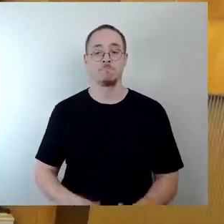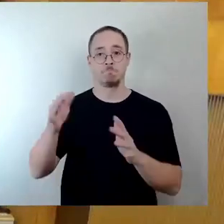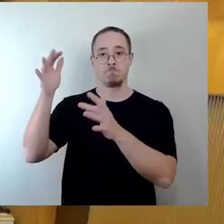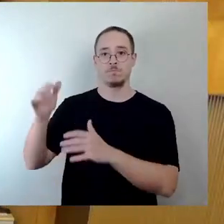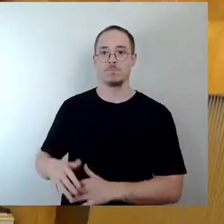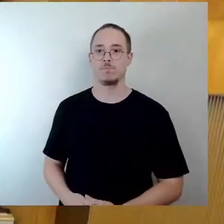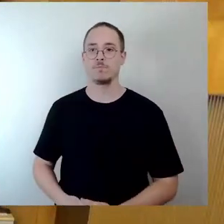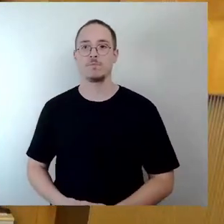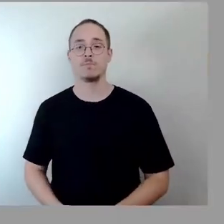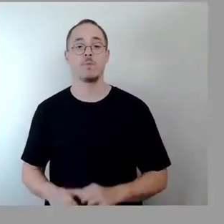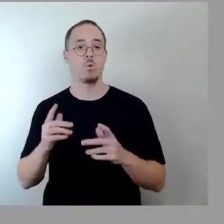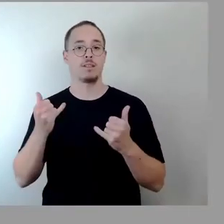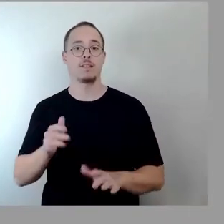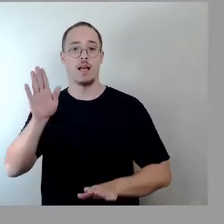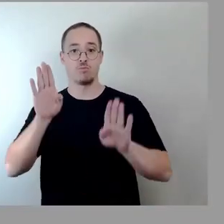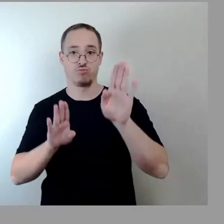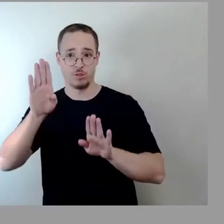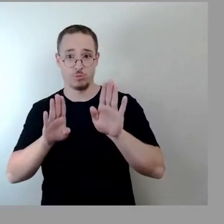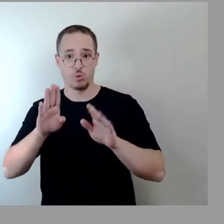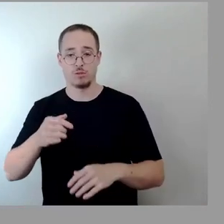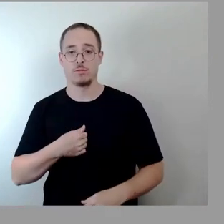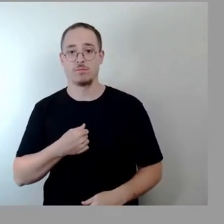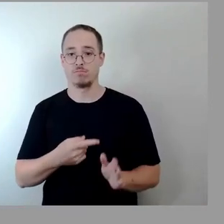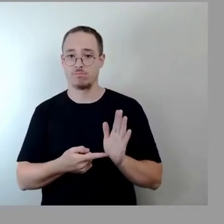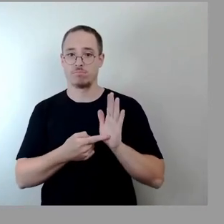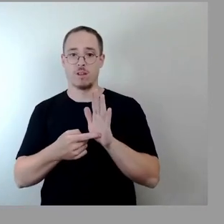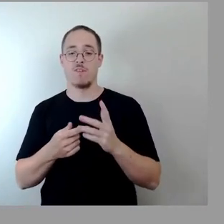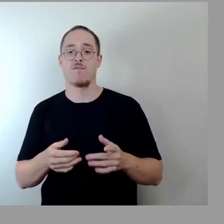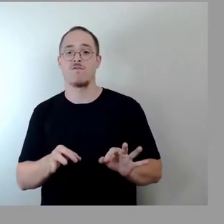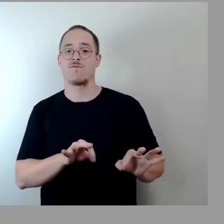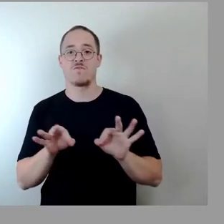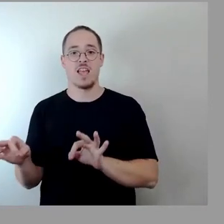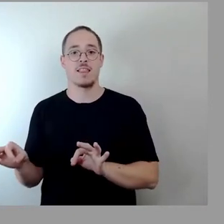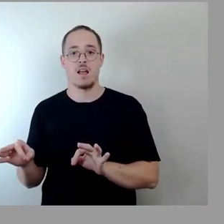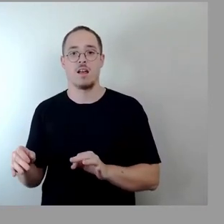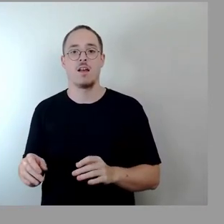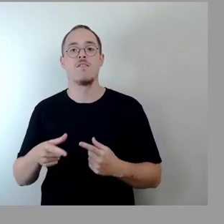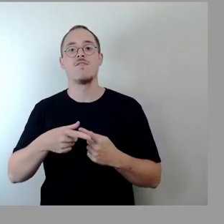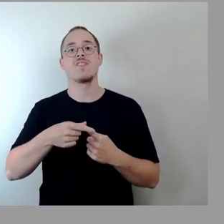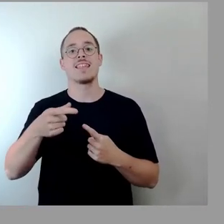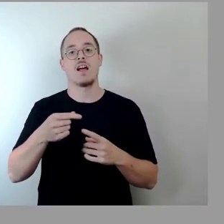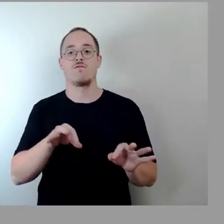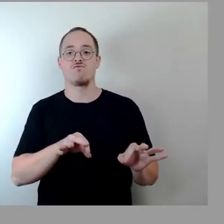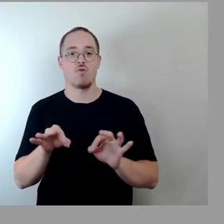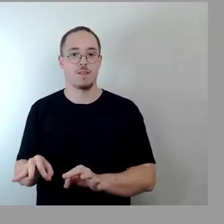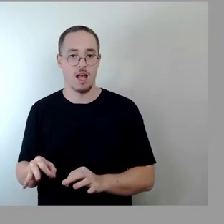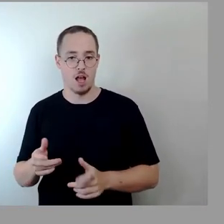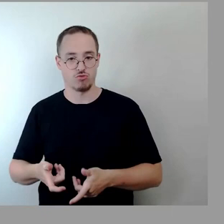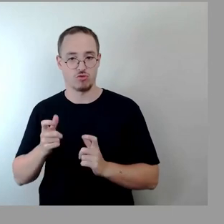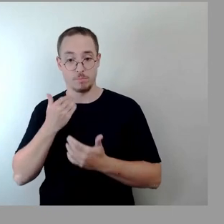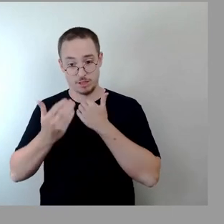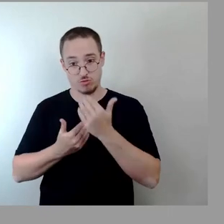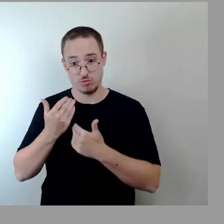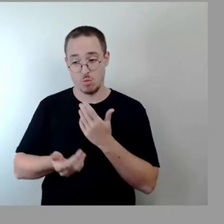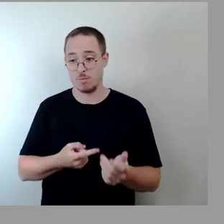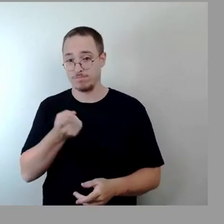Abstimmung. Ich stelle den federführenden Ausschussbericht zur Abstimmung. Wer hier zustimmen kann, dem bitte ich um